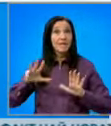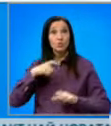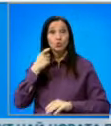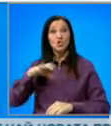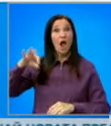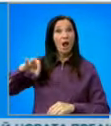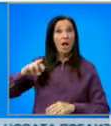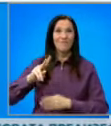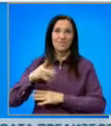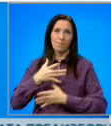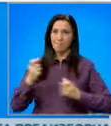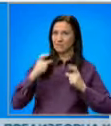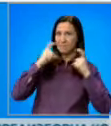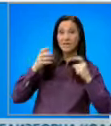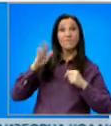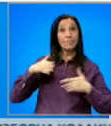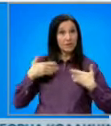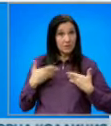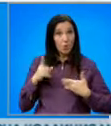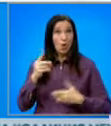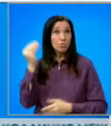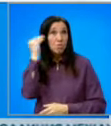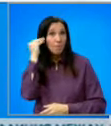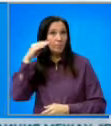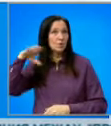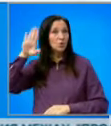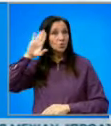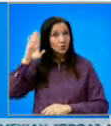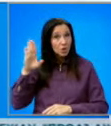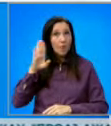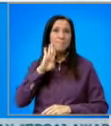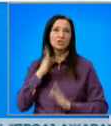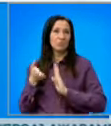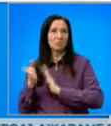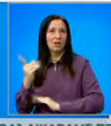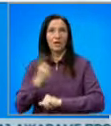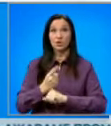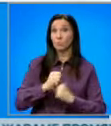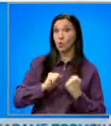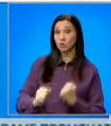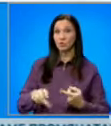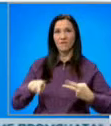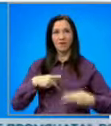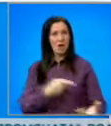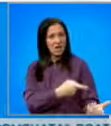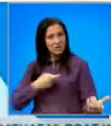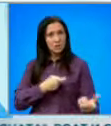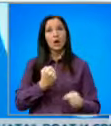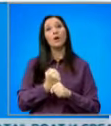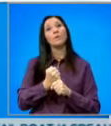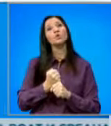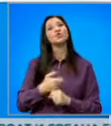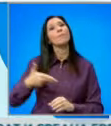влязал без маска, въпреки изискването, за което му напомнил служителят. Мъжът си тръгнал, но от час по-късно се върнал и застрелял работещият в